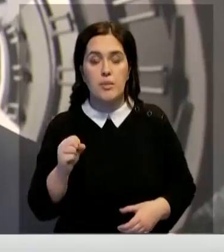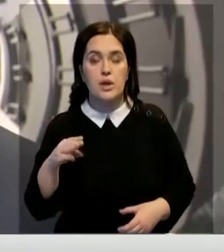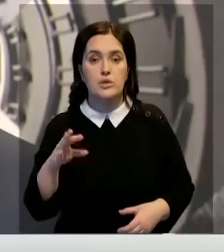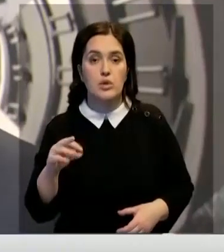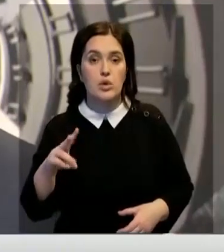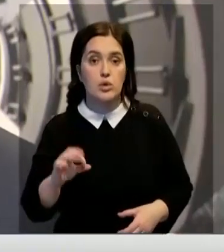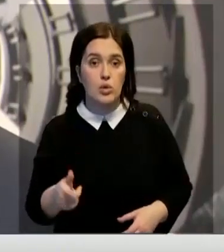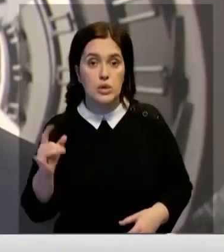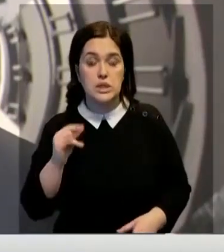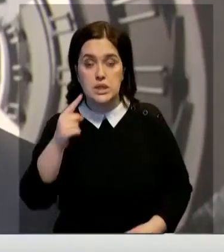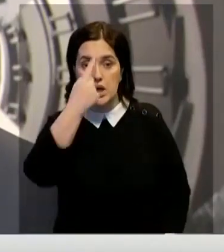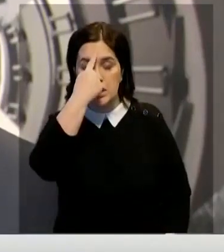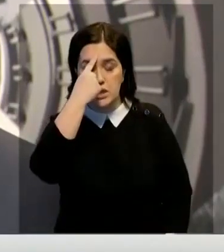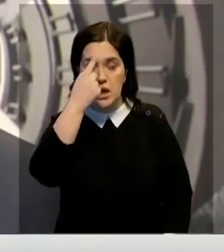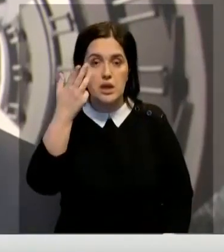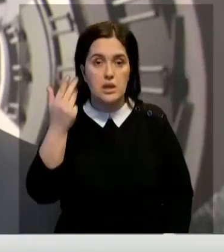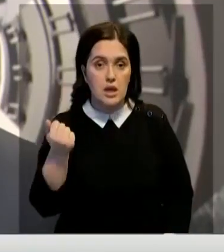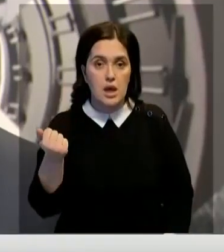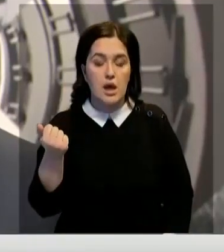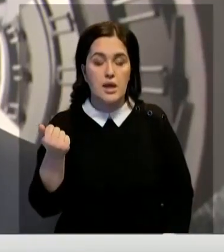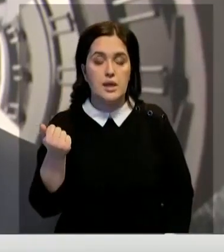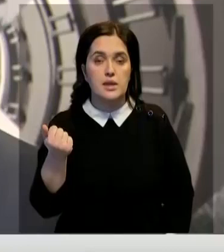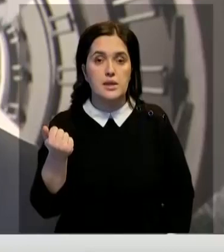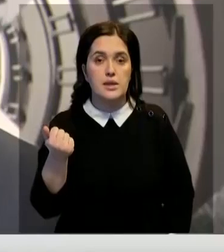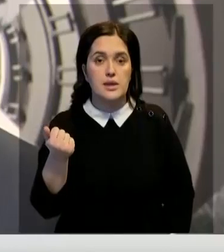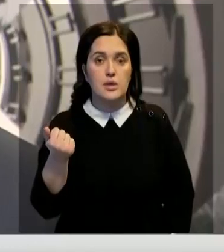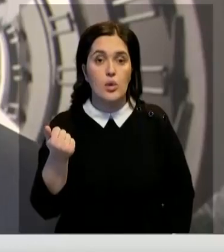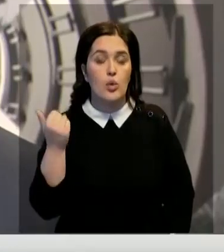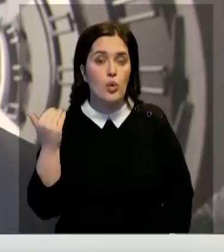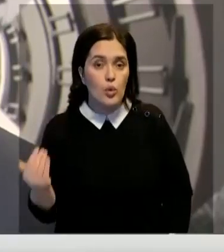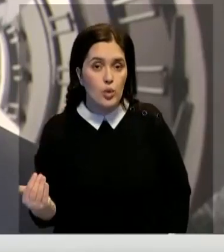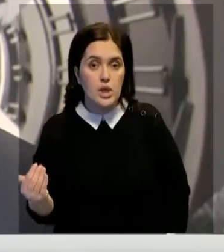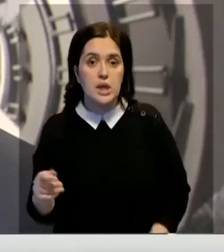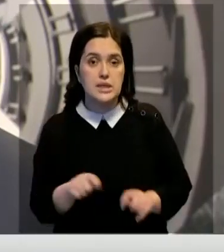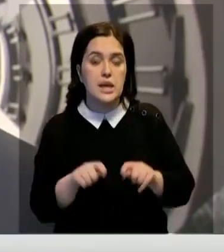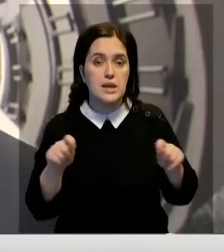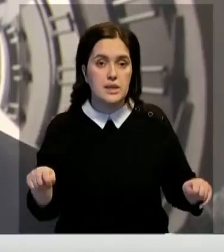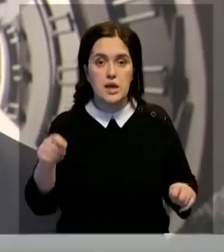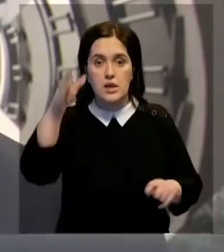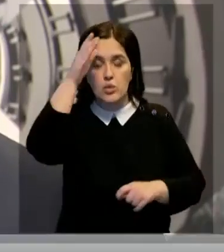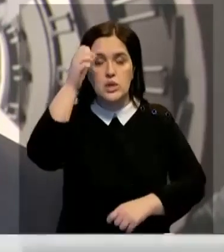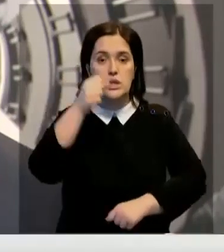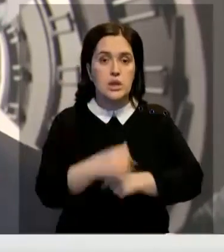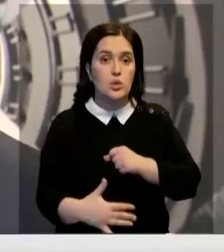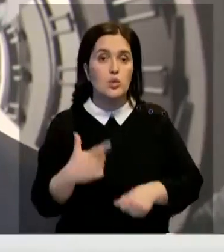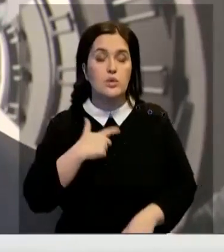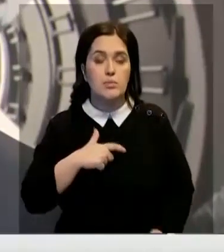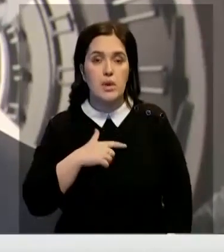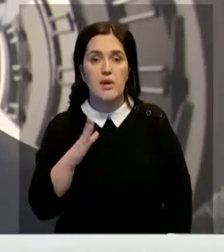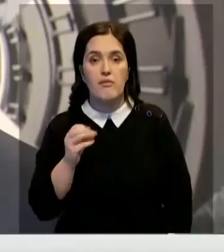он из Индии, Дибашиш Данда. И он создал научный центр у себя в Вероне.